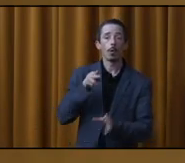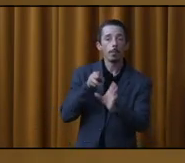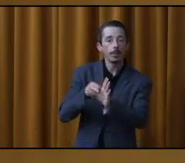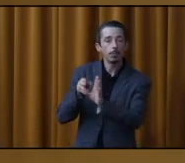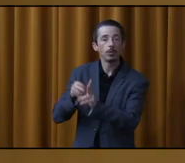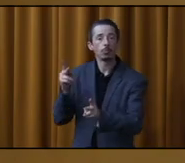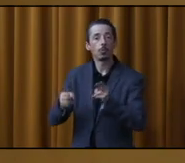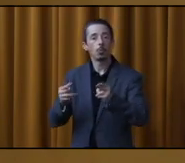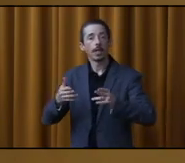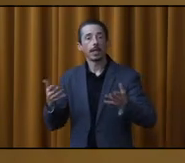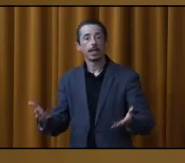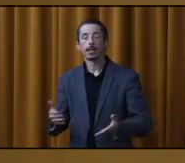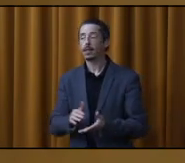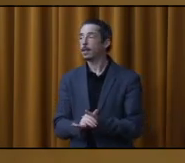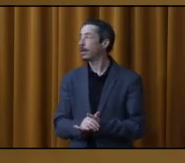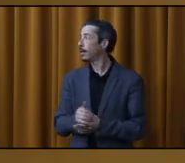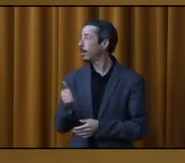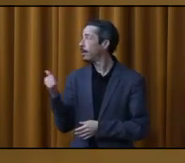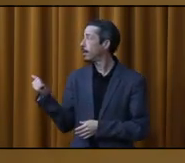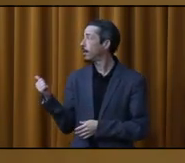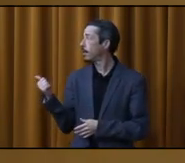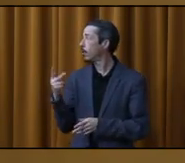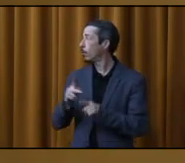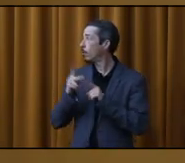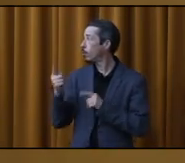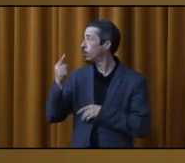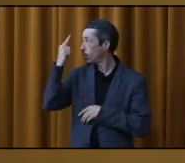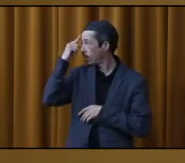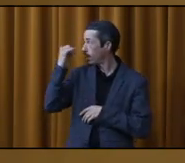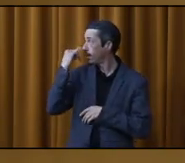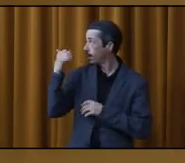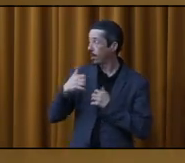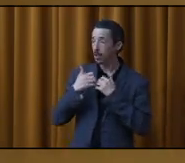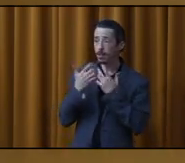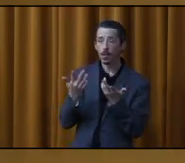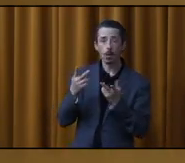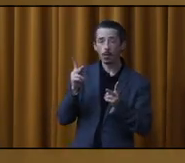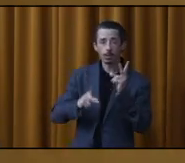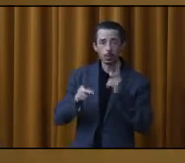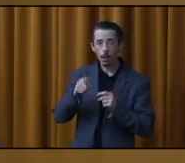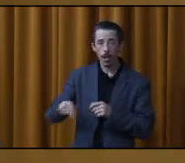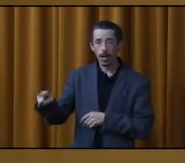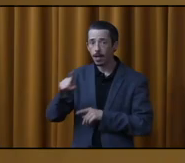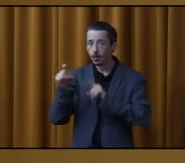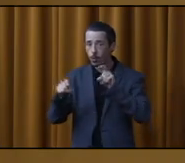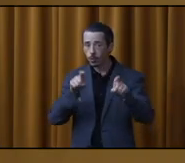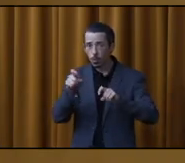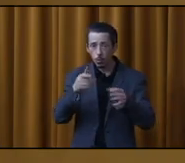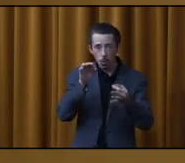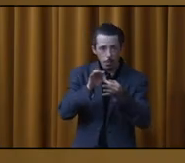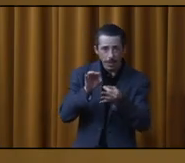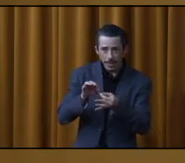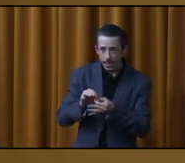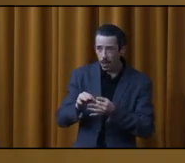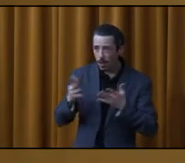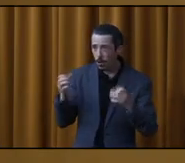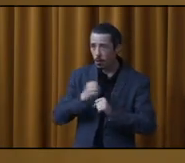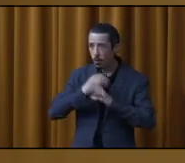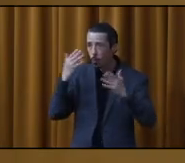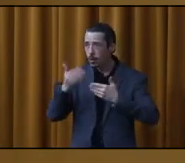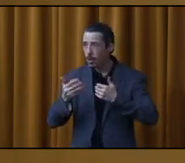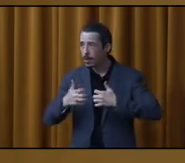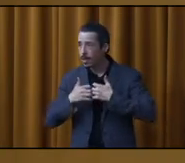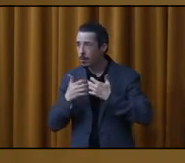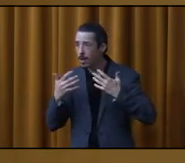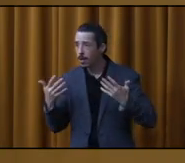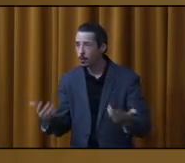publique quand on a un projet en tête, quand on veut sonder les citoyens sur quelque chose de précis. Donc, c'est quoi la conception de la démarche?